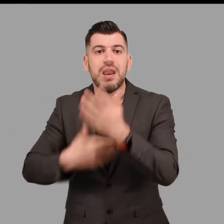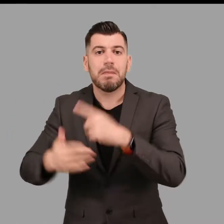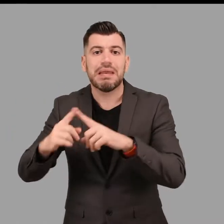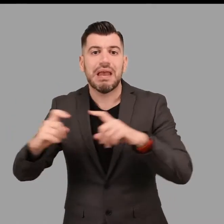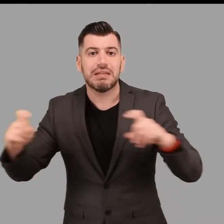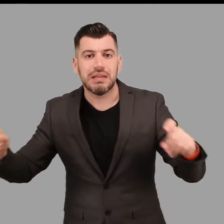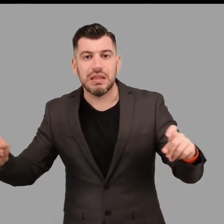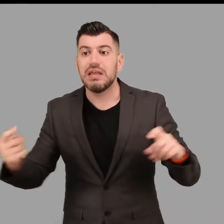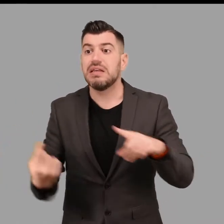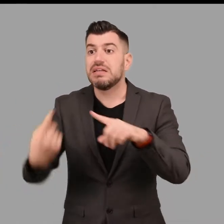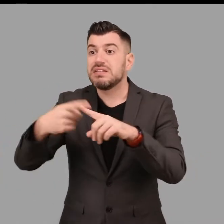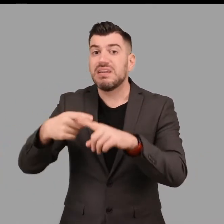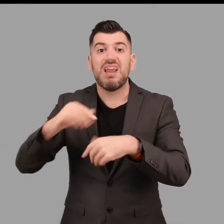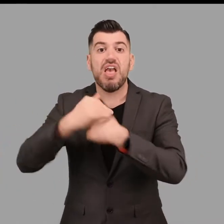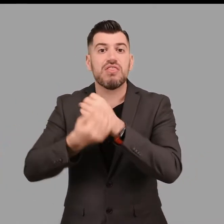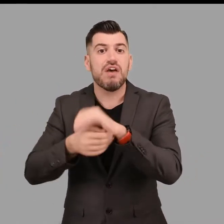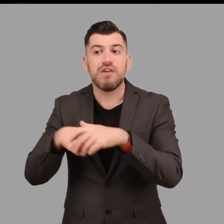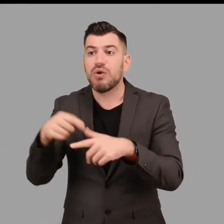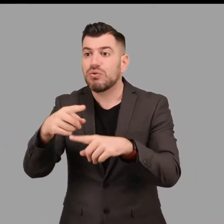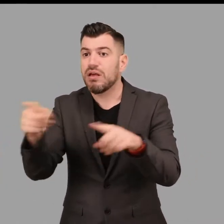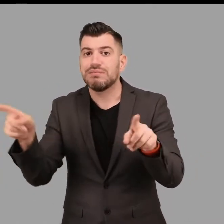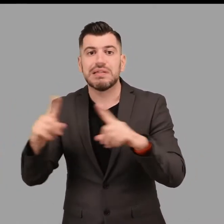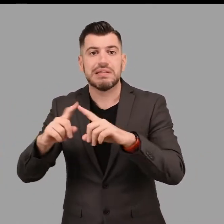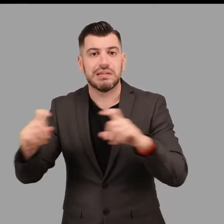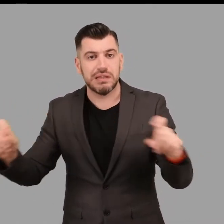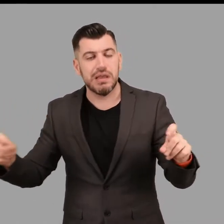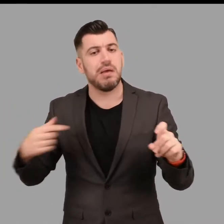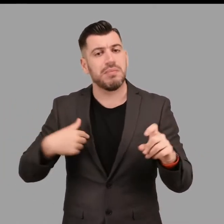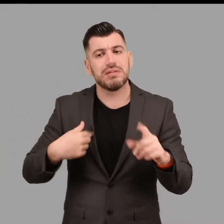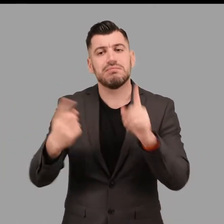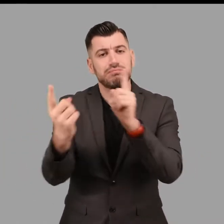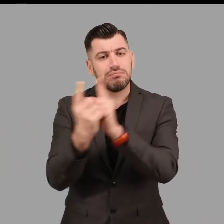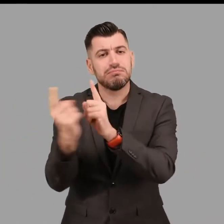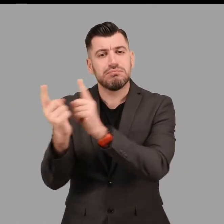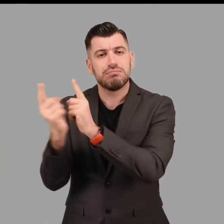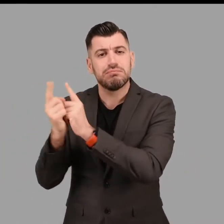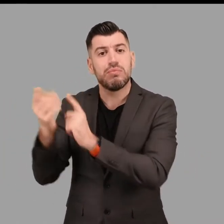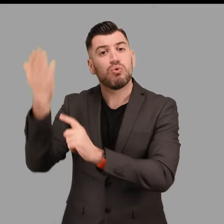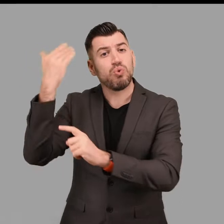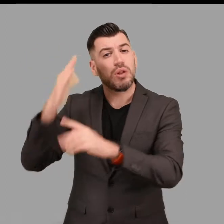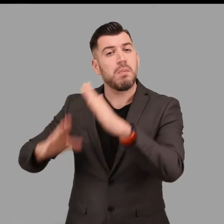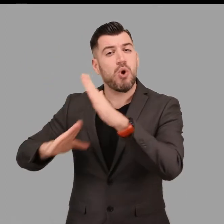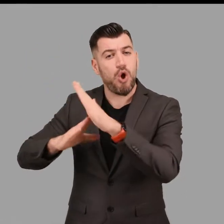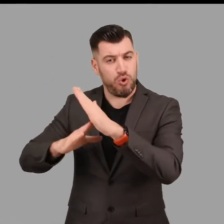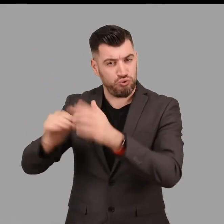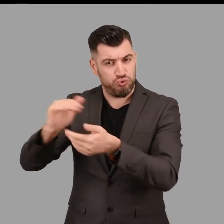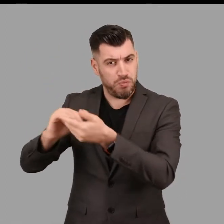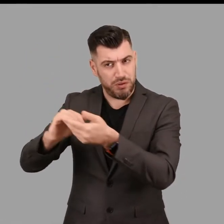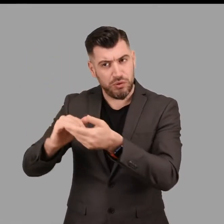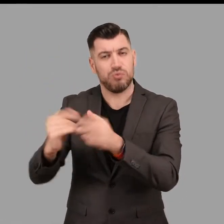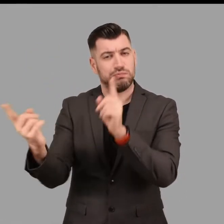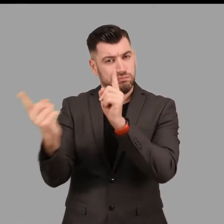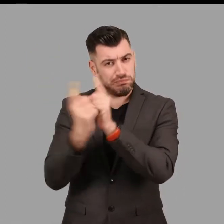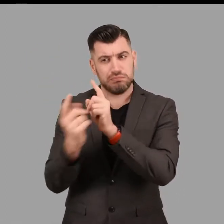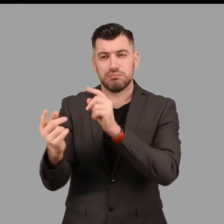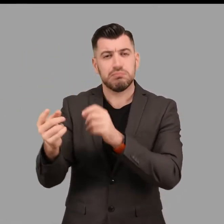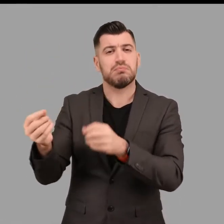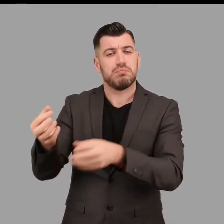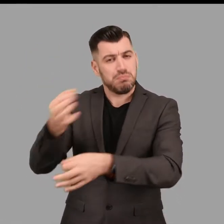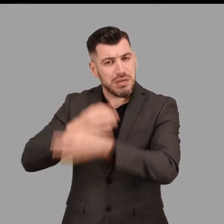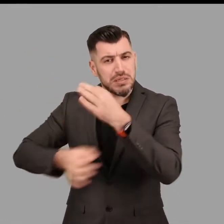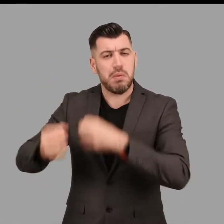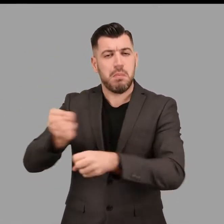τους και τα ζητούμενά τους από αυτήν πραγματοποιήθηκαν διαδοχικές συναντήσεις με τον τότε πρόεδρο του Σωματείου ο οποίος μας παρήχε πολύτιμες